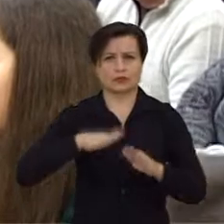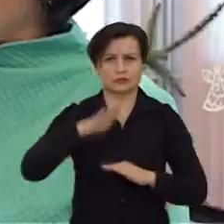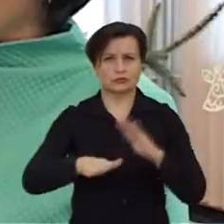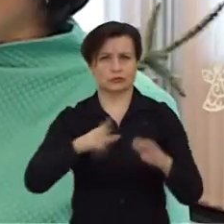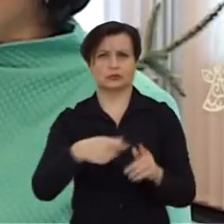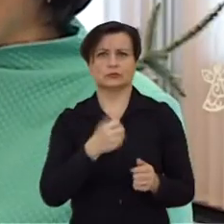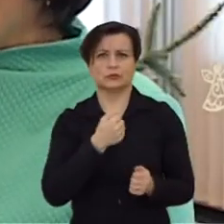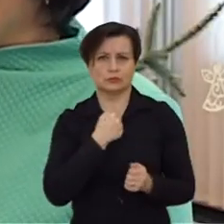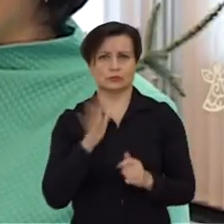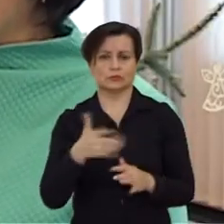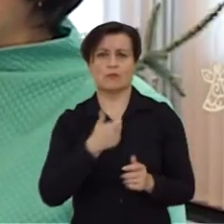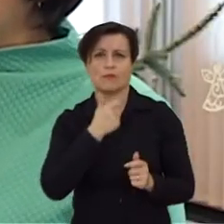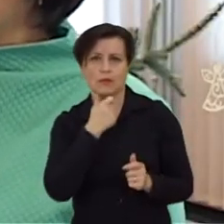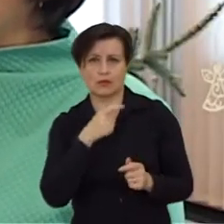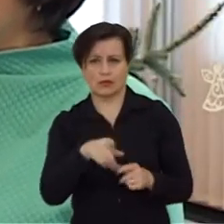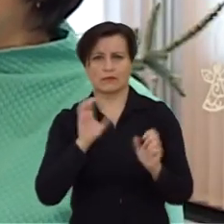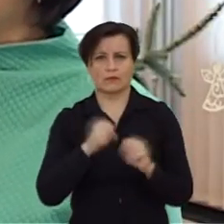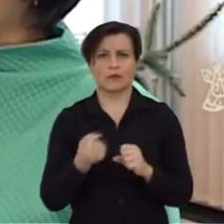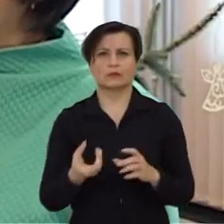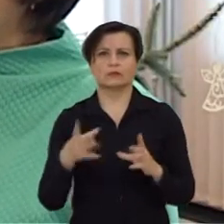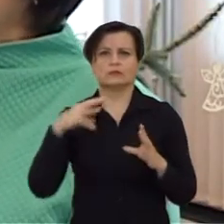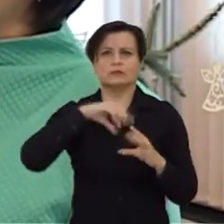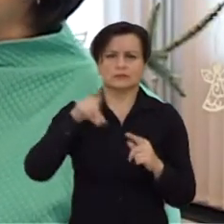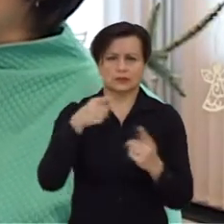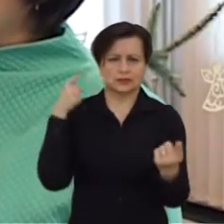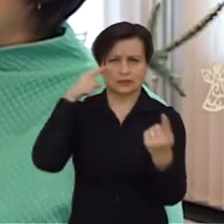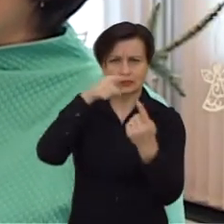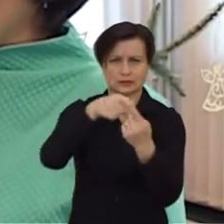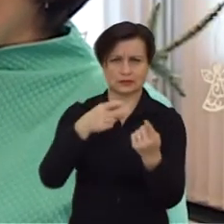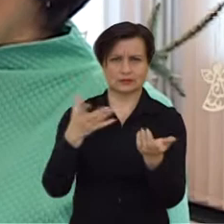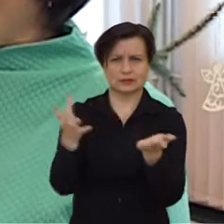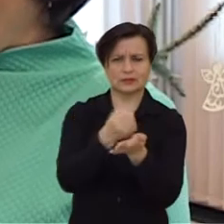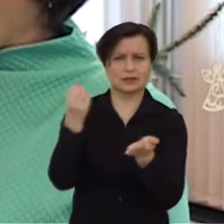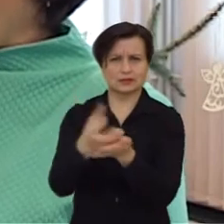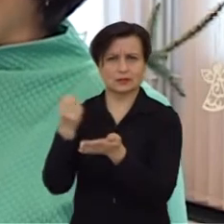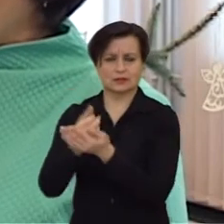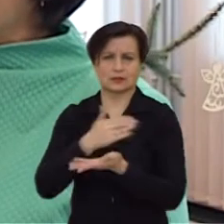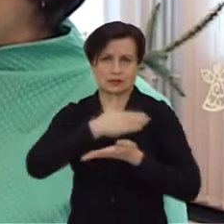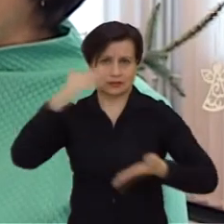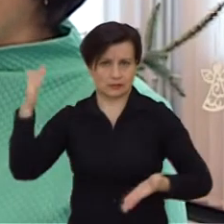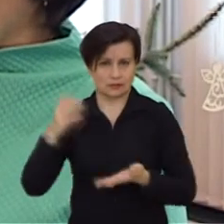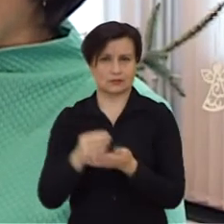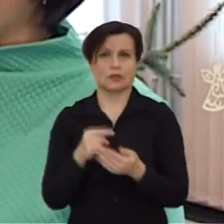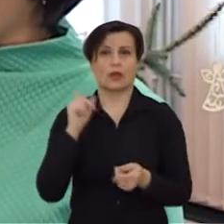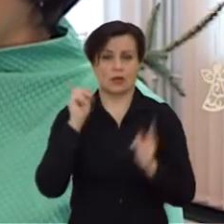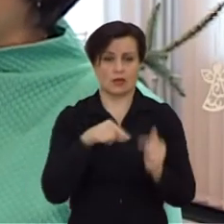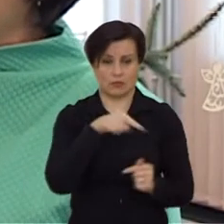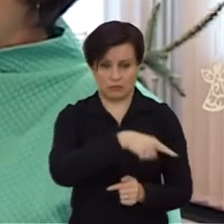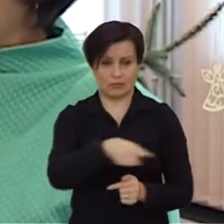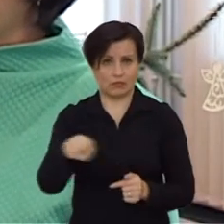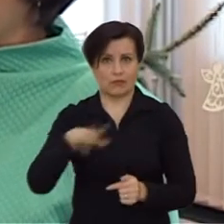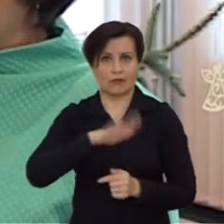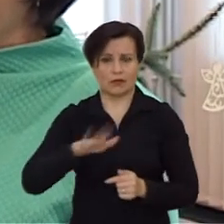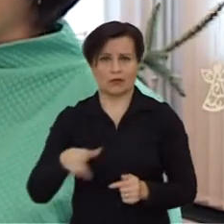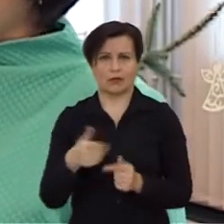pastebėti, kad tai įkvėptų jo sėkti kitų naujų ir vis didesnių ir didesnių pergalių. Ir jeigu šitie mokiniai iš tikrųjų